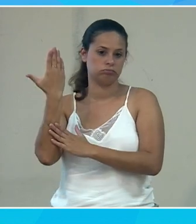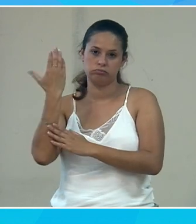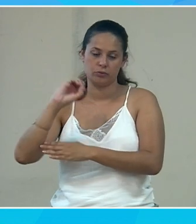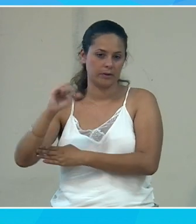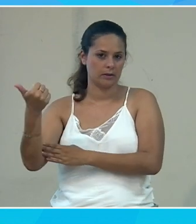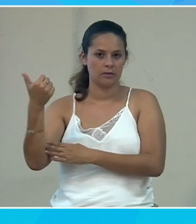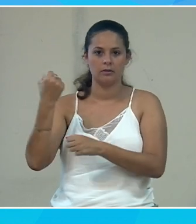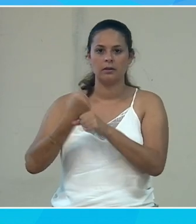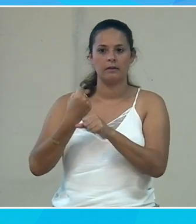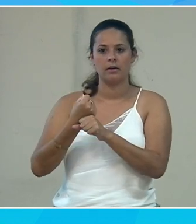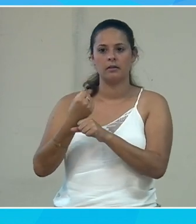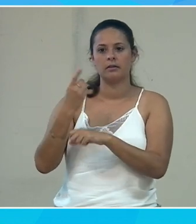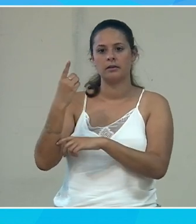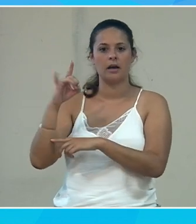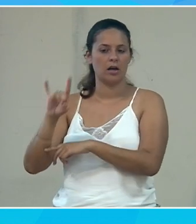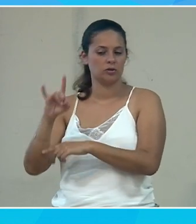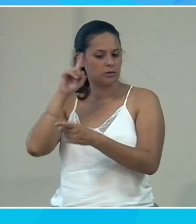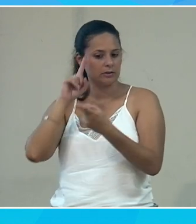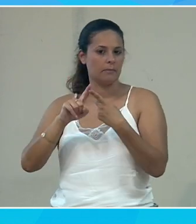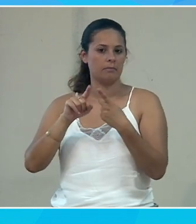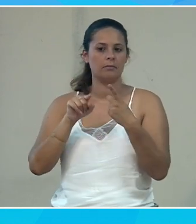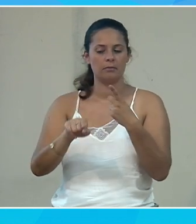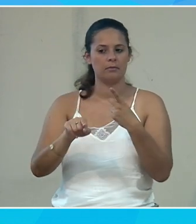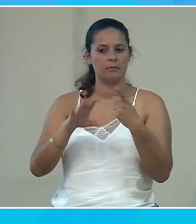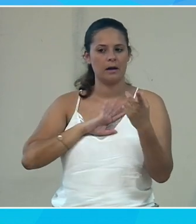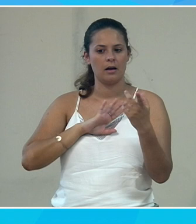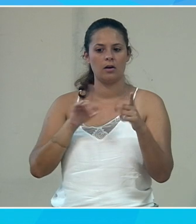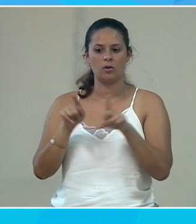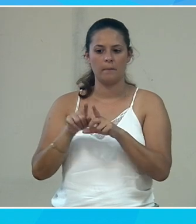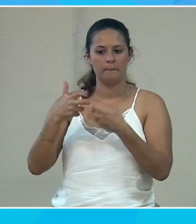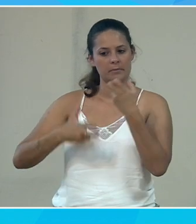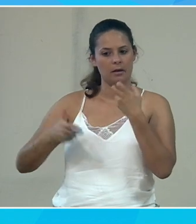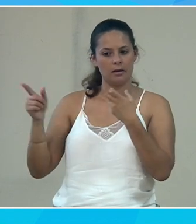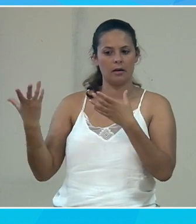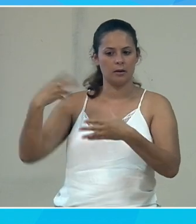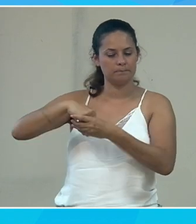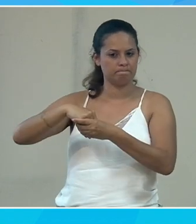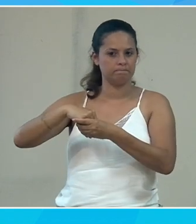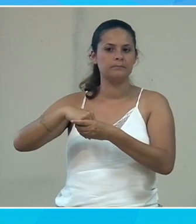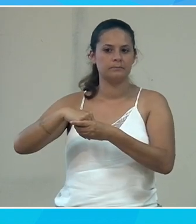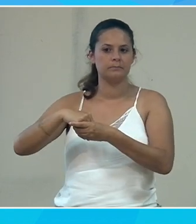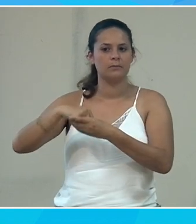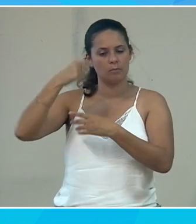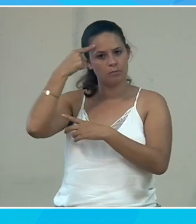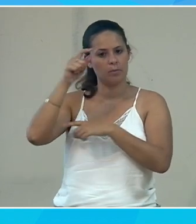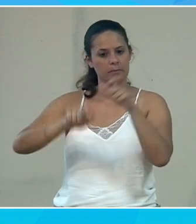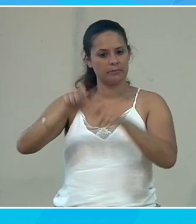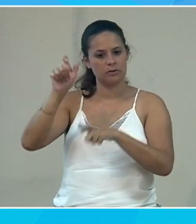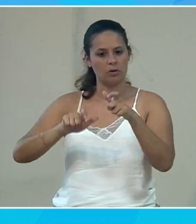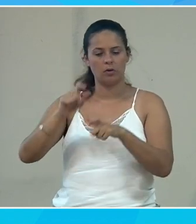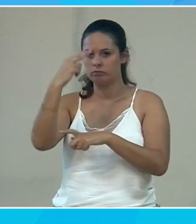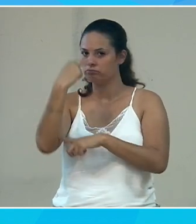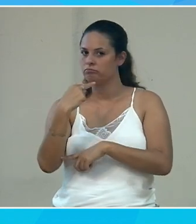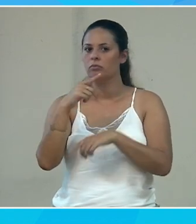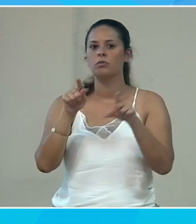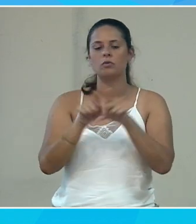travaille avec l'AVH, par exemple, en France, beaucoup, où Pierre fait partie, pour les personnes non voyantes, pour essayer